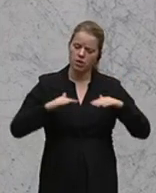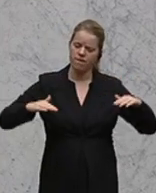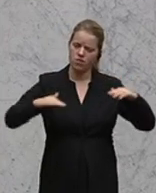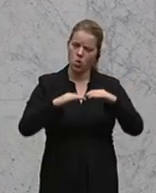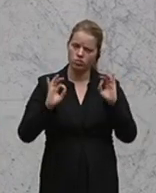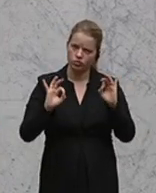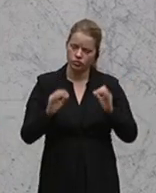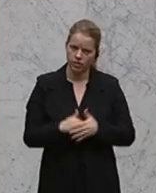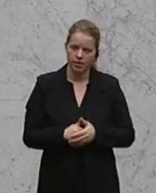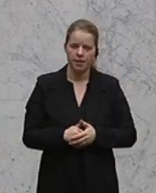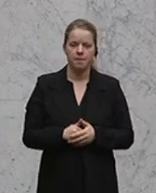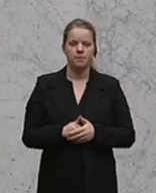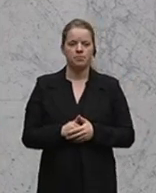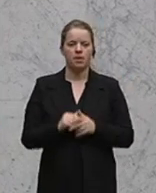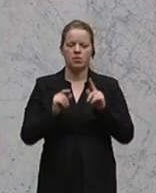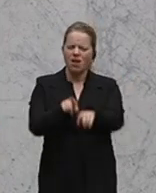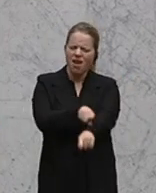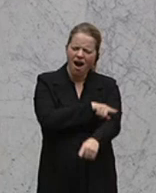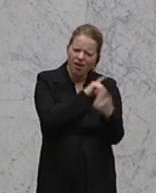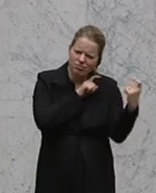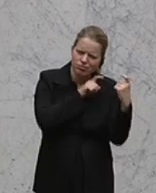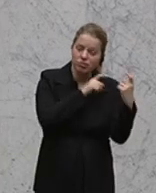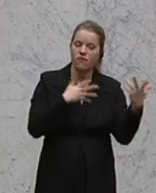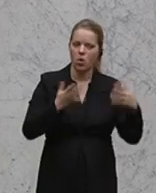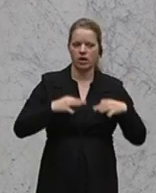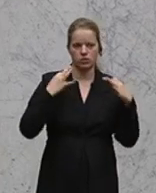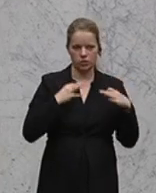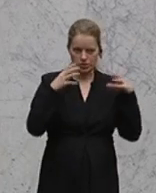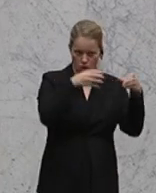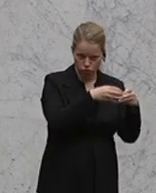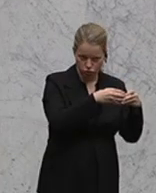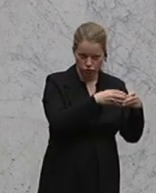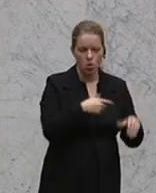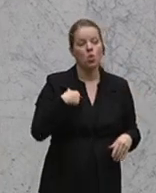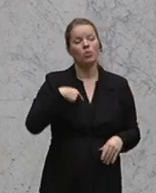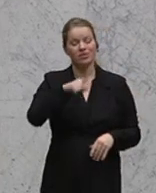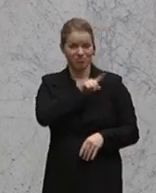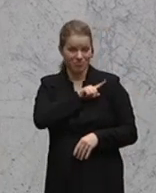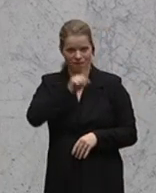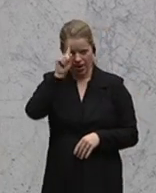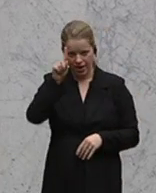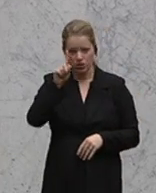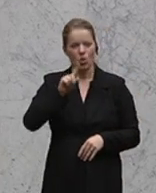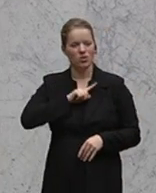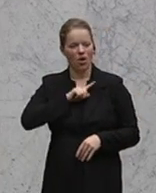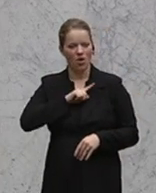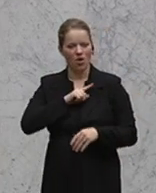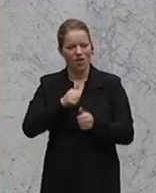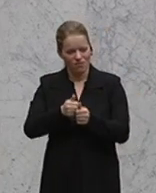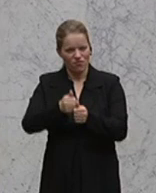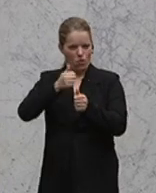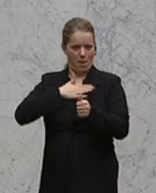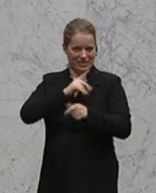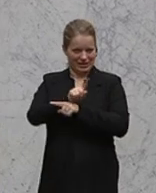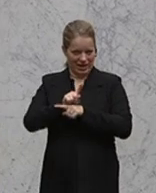einerseits sehr lange im Gesundheitsausschuss diskutiert, andererseits weiß ich, und das war bereits vor meiner Zeit, wo ich politisch hier in diesem Haus